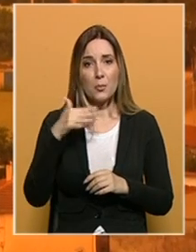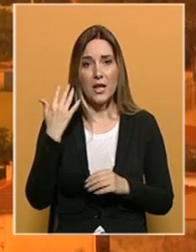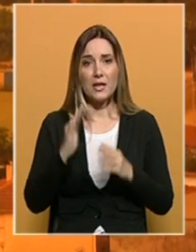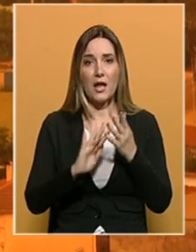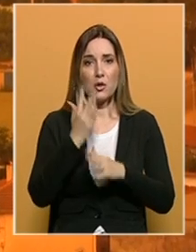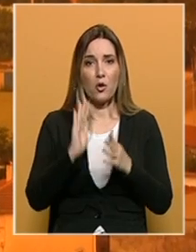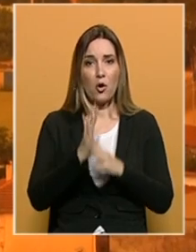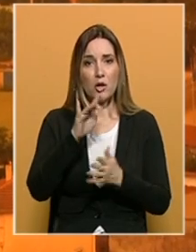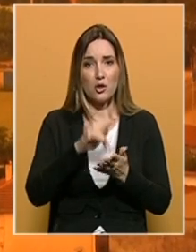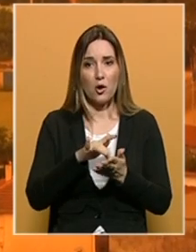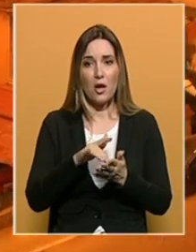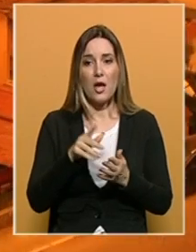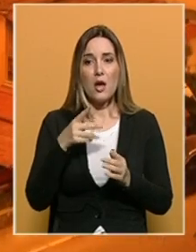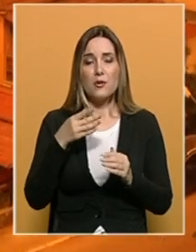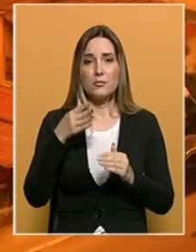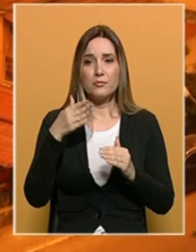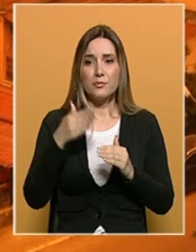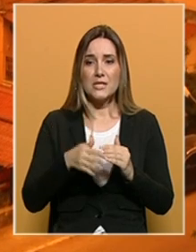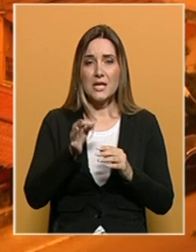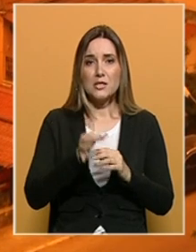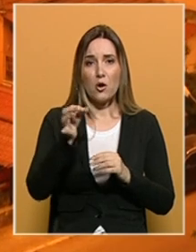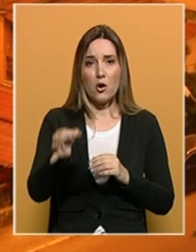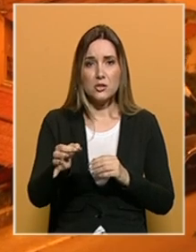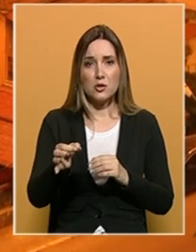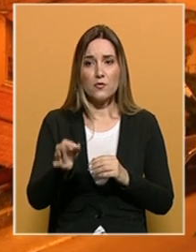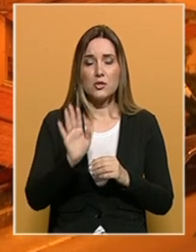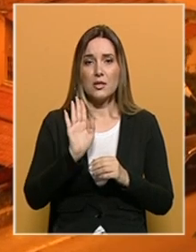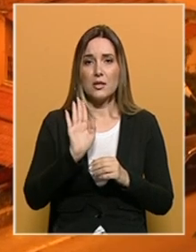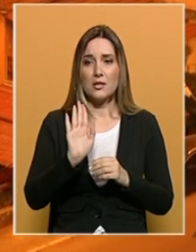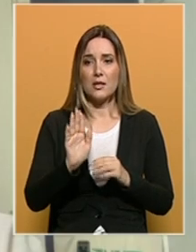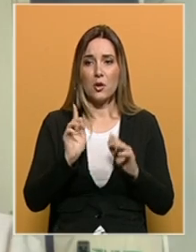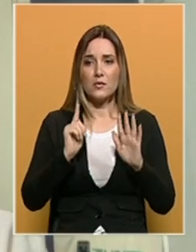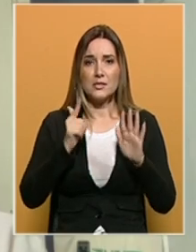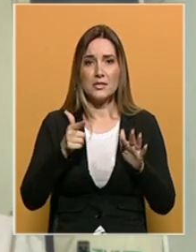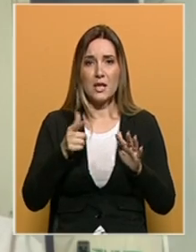gorio na Eviji, presjecajući ostrvo od Obale i izolujući njegov sjeverni dio.